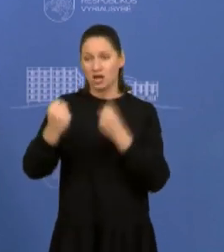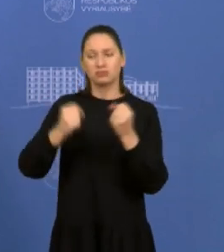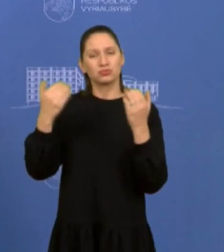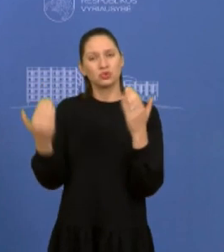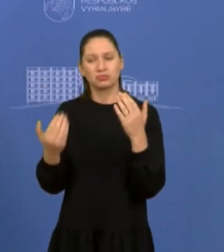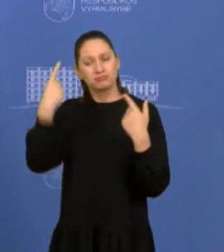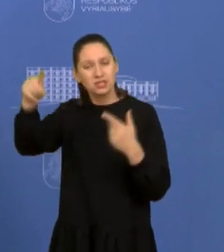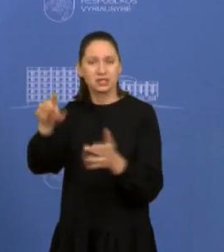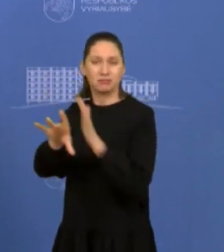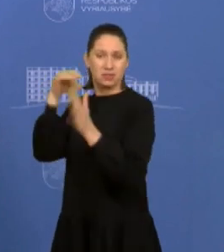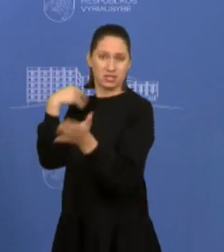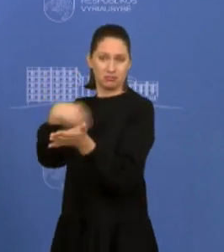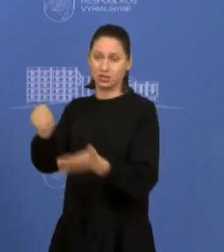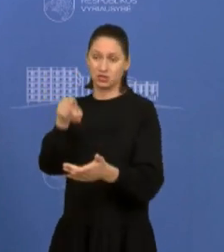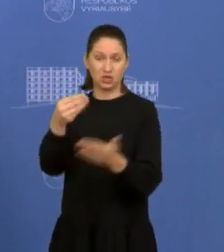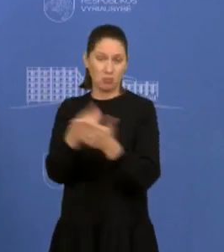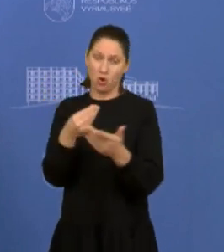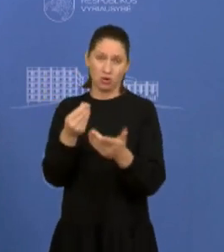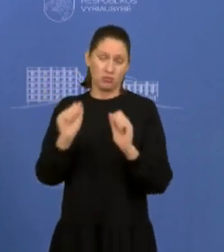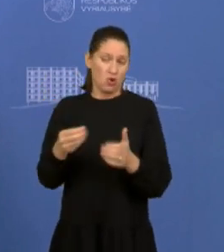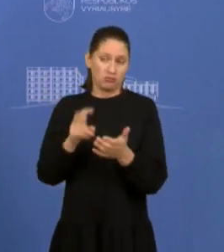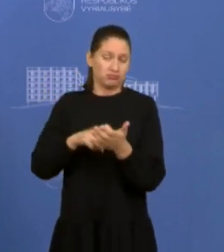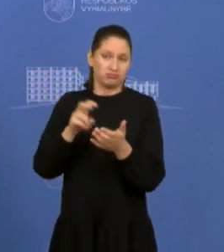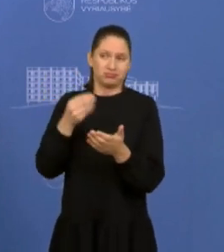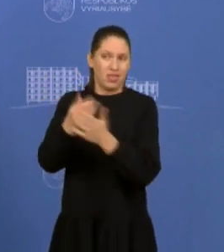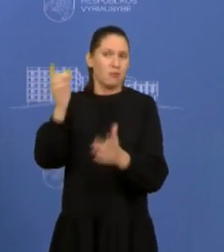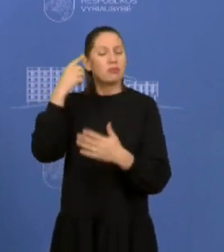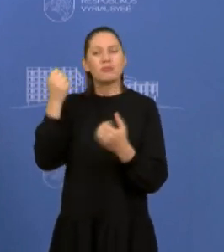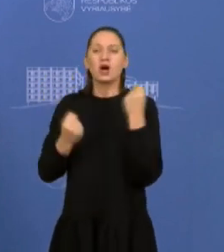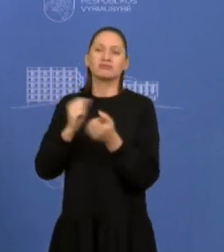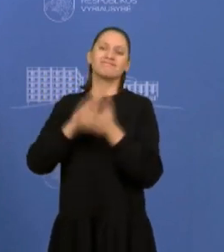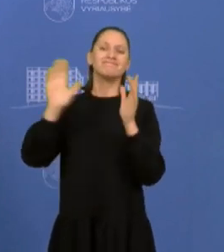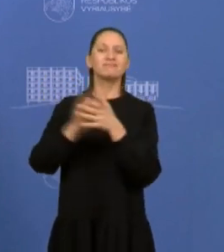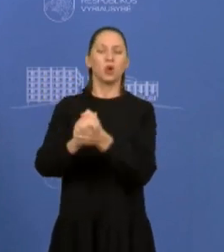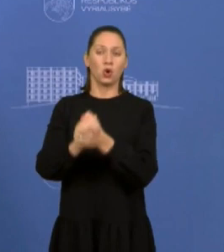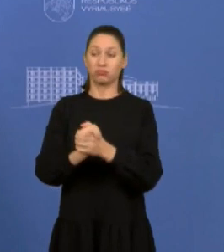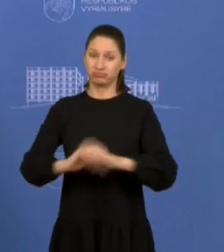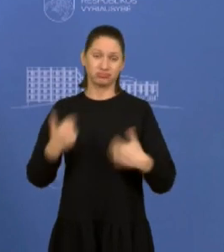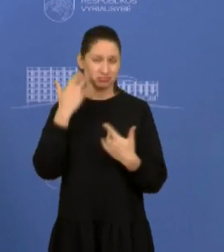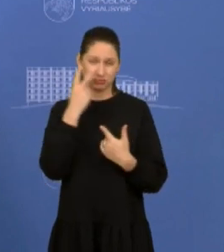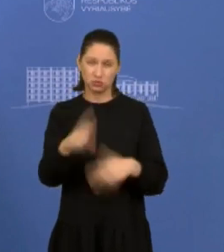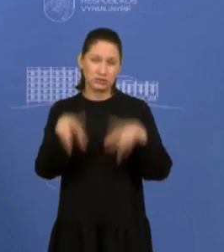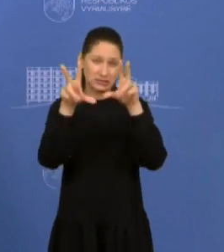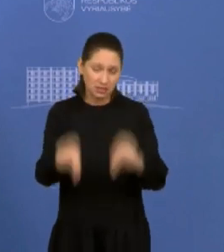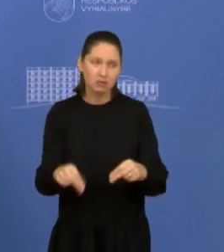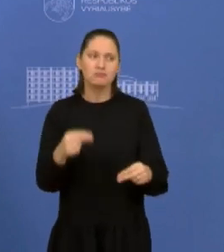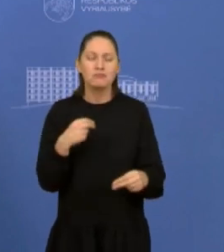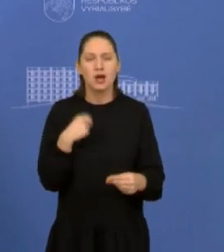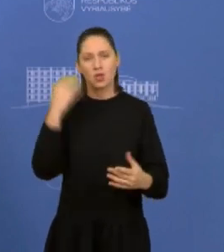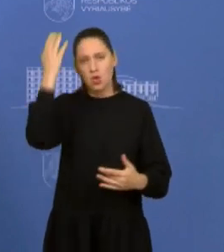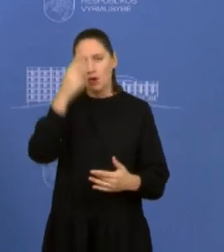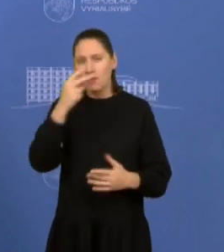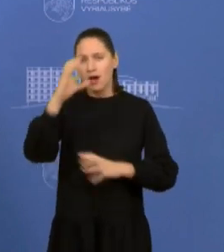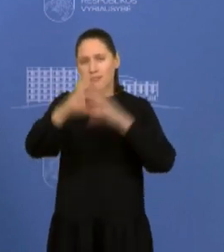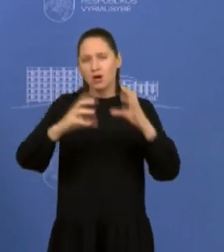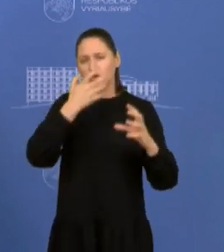šitų motiščių iš esmės. Tai man atrodo, tai yra sąžininga, tai yra atsatinga ir kažkuria prasme tai yra netgi būtina, matant, kas